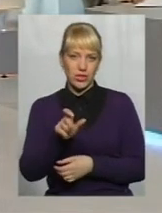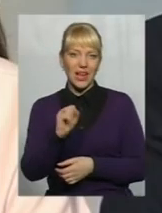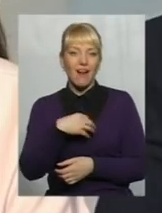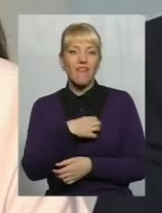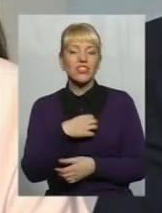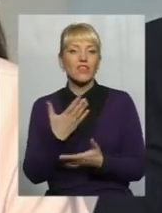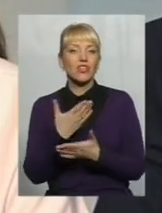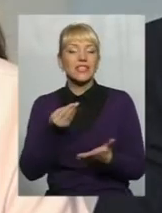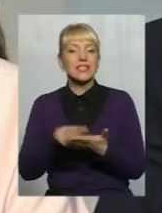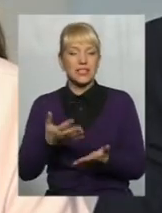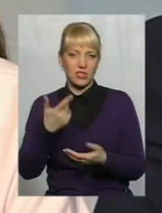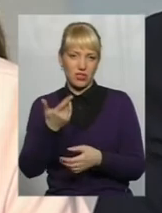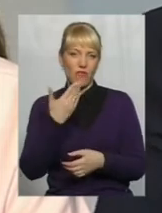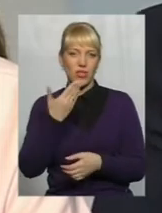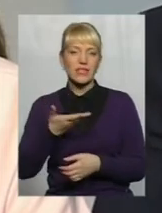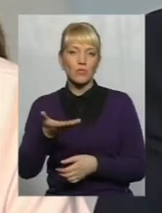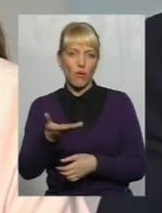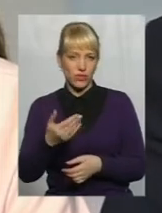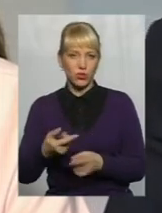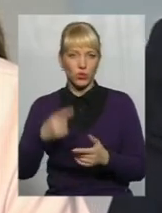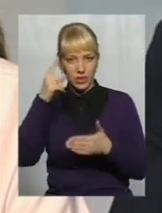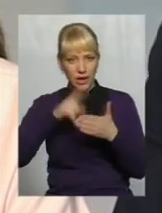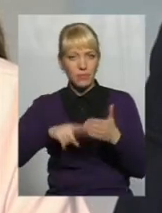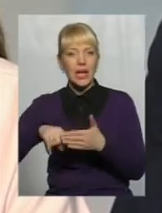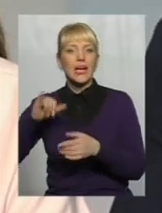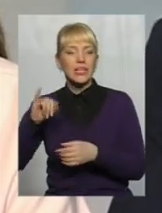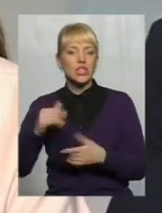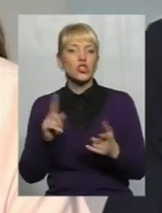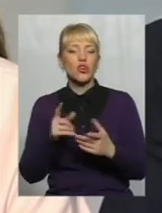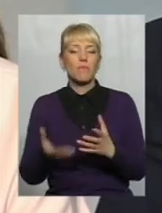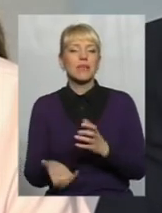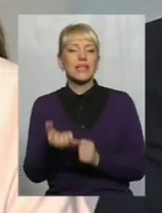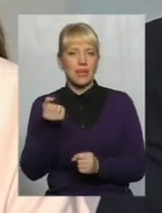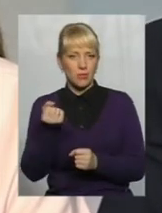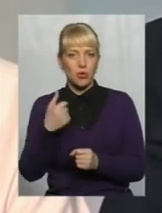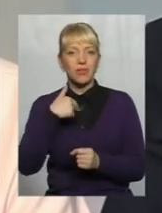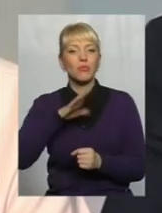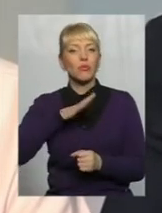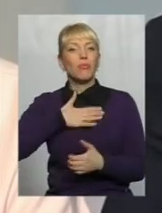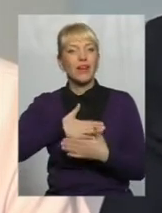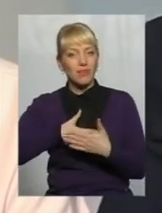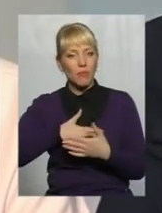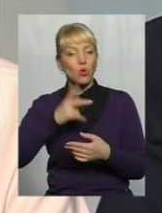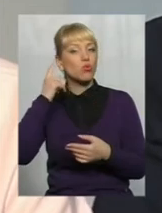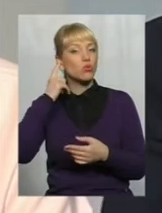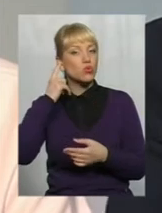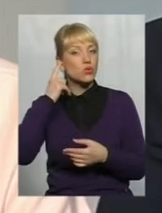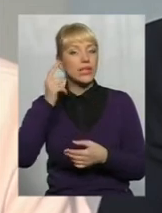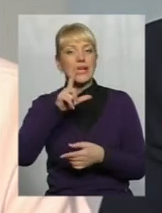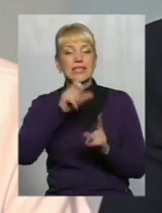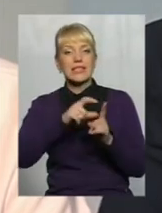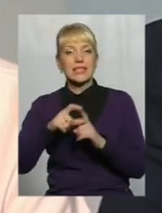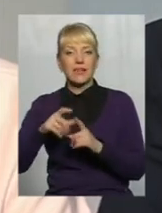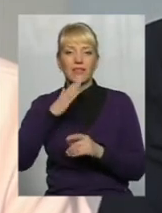то які цінності в нас повідує і що вона підтримує І дуже було приємно мені почути зі слів